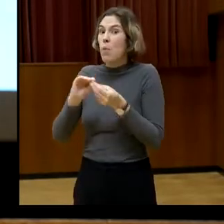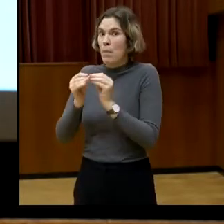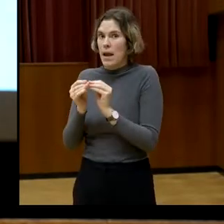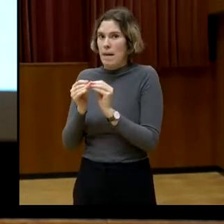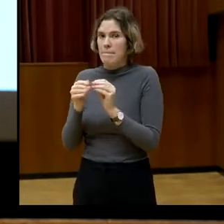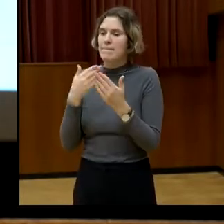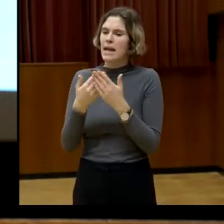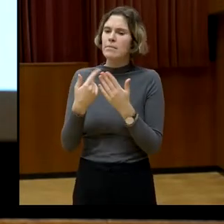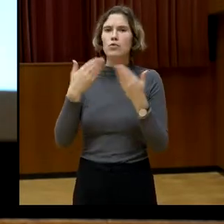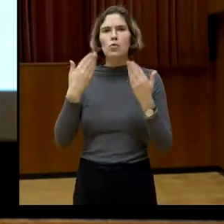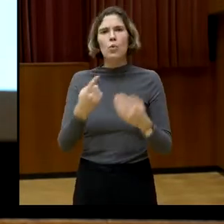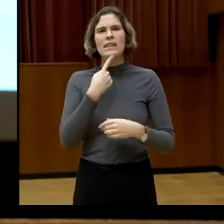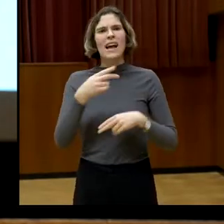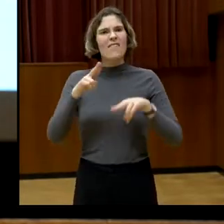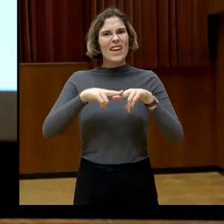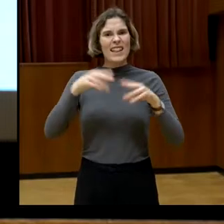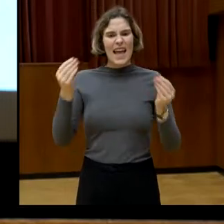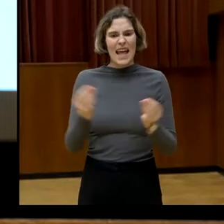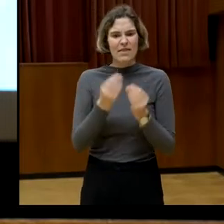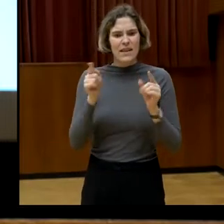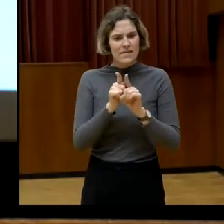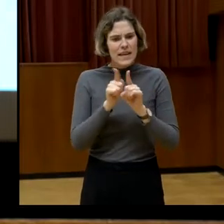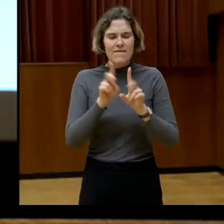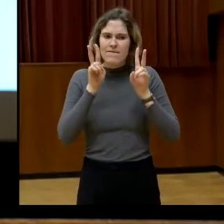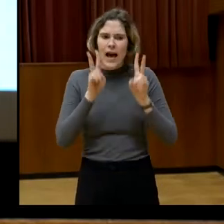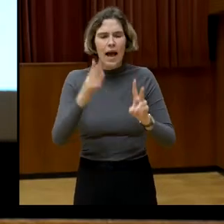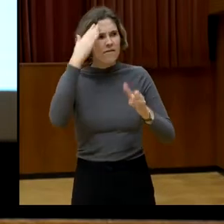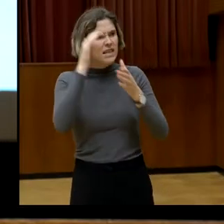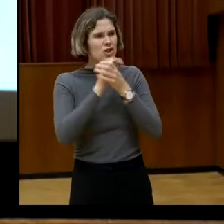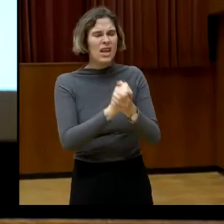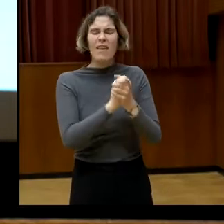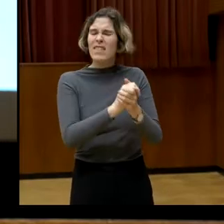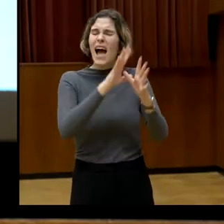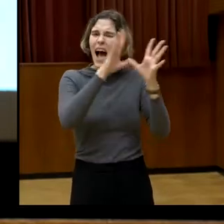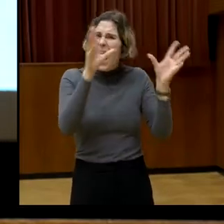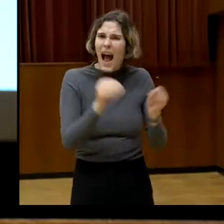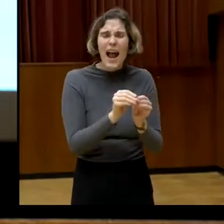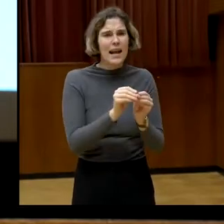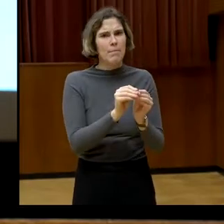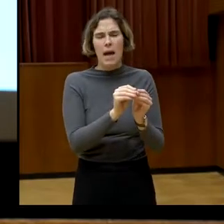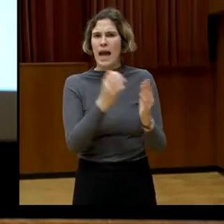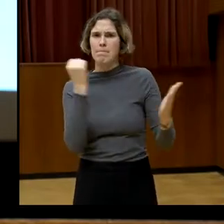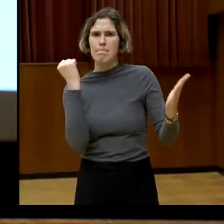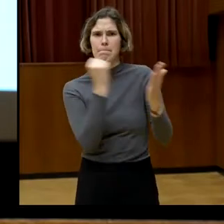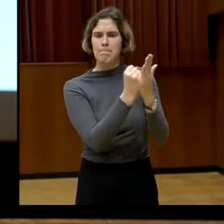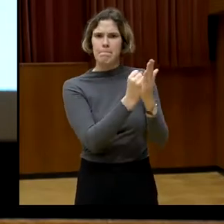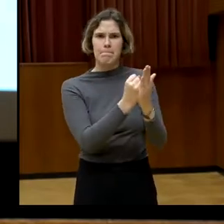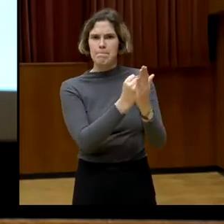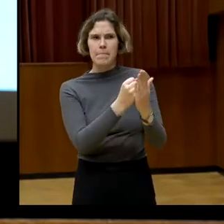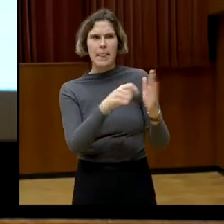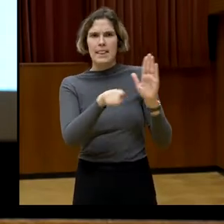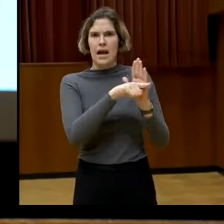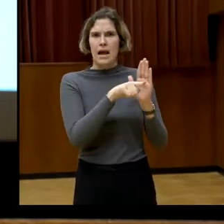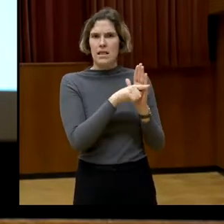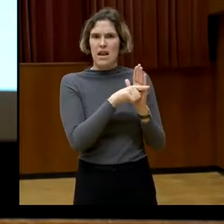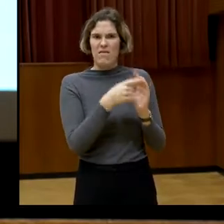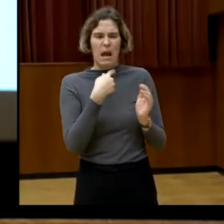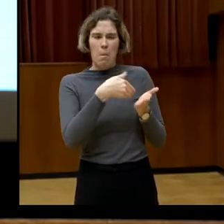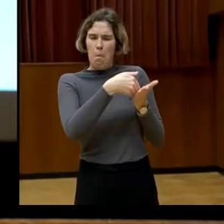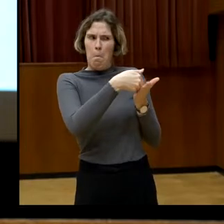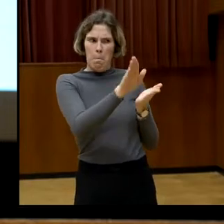eine systematische und unbegründete Ablehnung von Wissenschaft oder Demokratie darstellt. Das heißt, eine wirkliche Ablehnung, die nicht